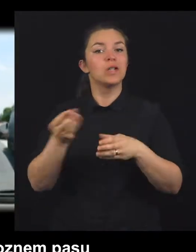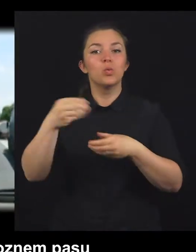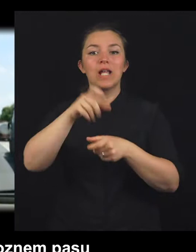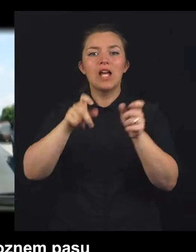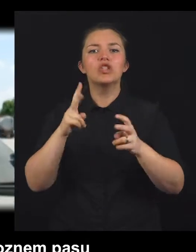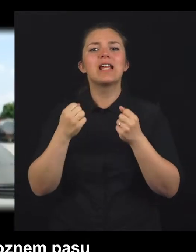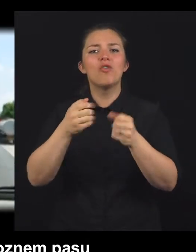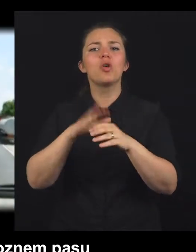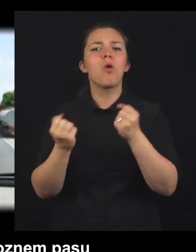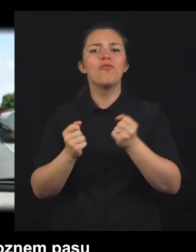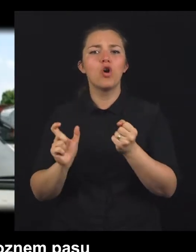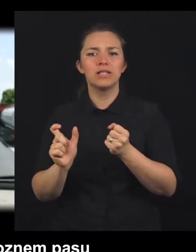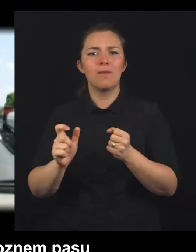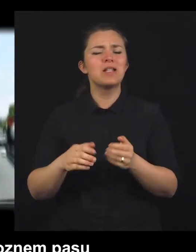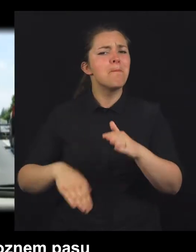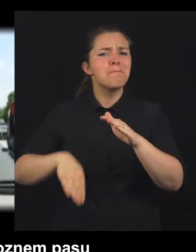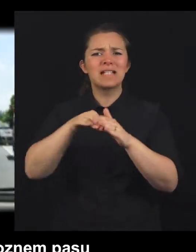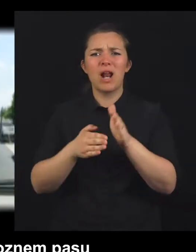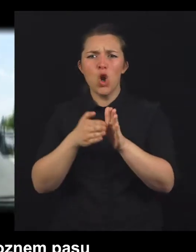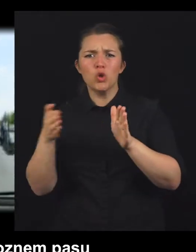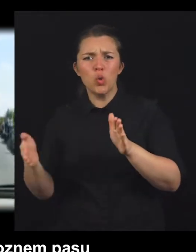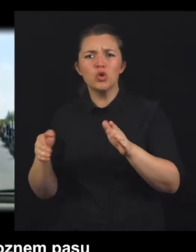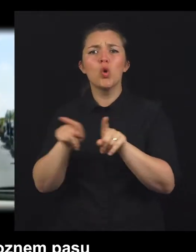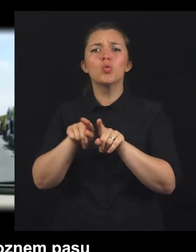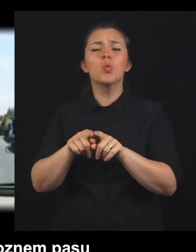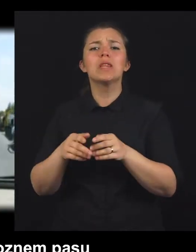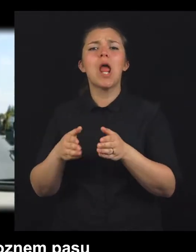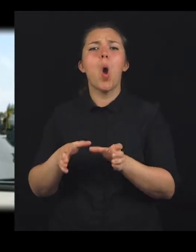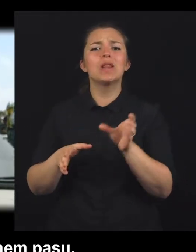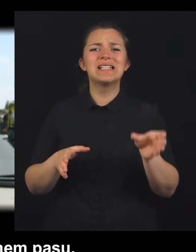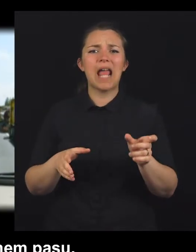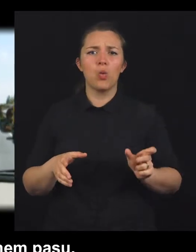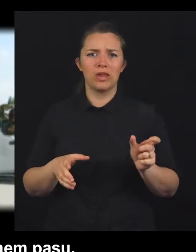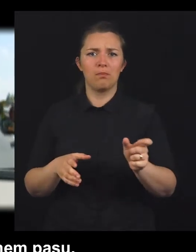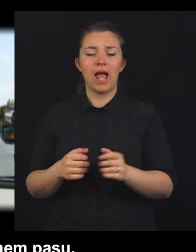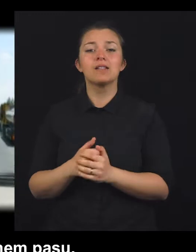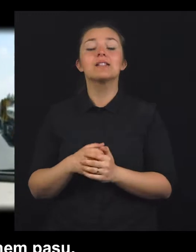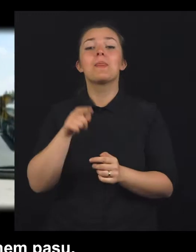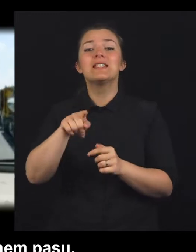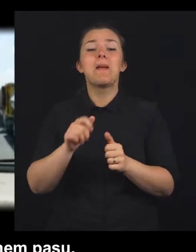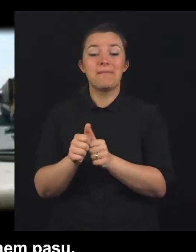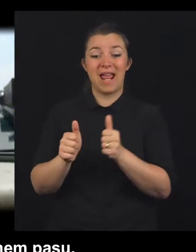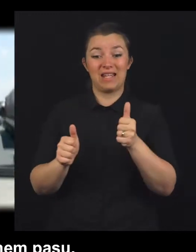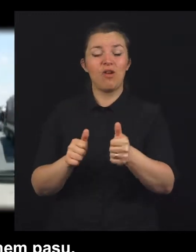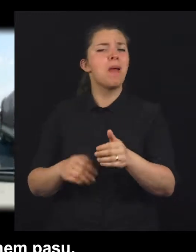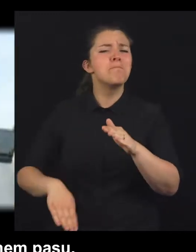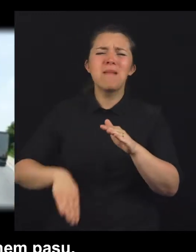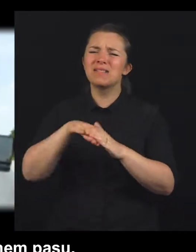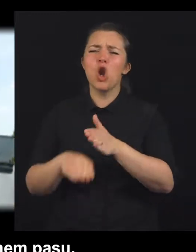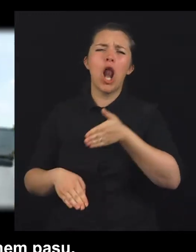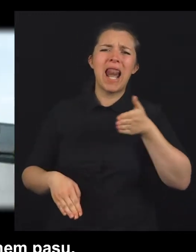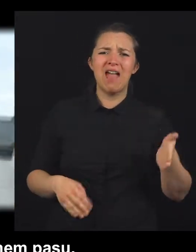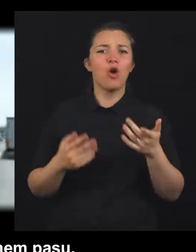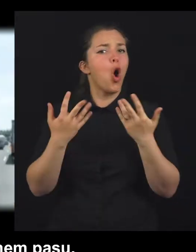Vsi udeleženci, vozi po voz na pasu, maksimalno desno, tudi na odstavnji pas, tisti, ki so na prehitevalnem pasu, maksimalno levo,